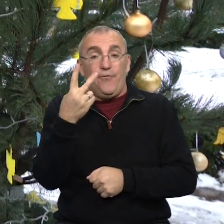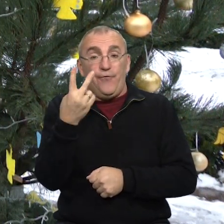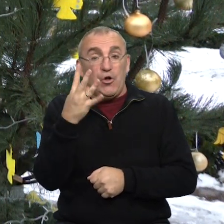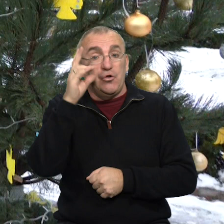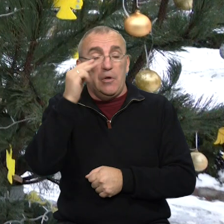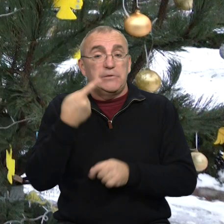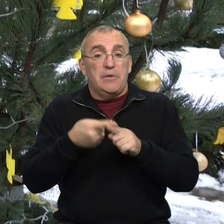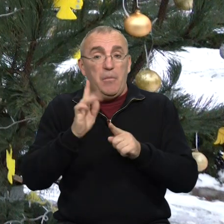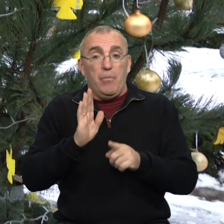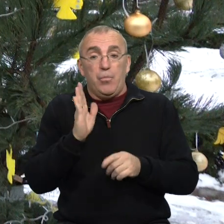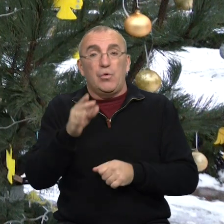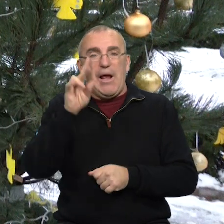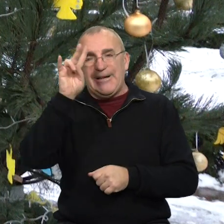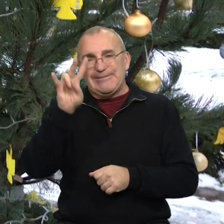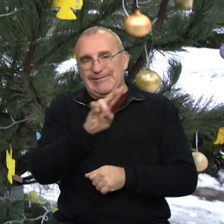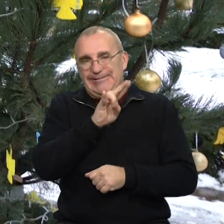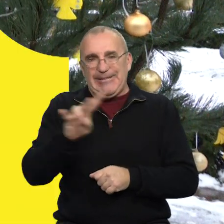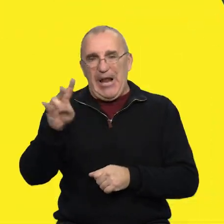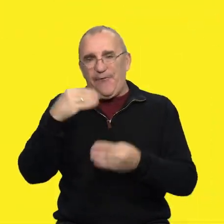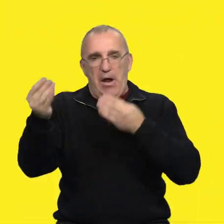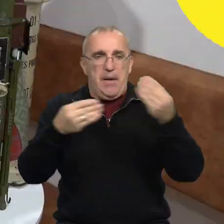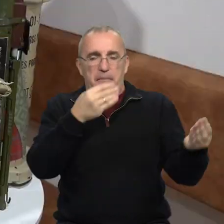24 число це буде саме по церквам.